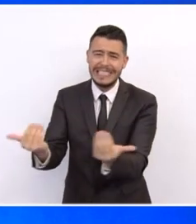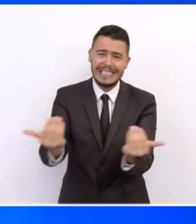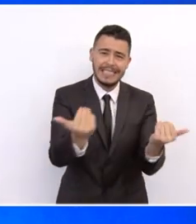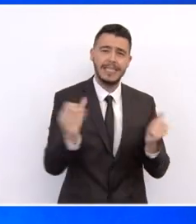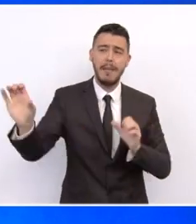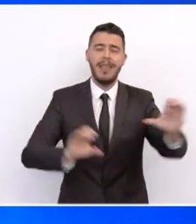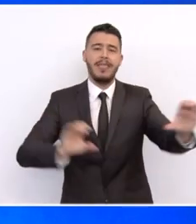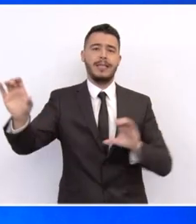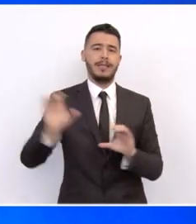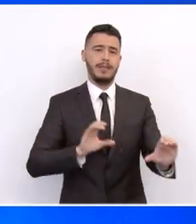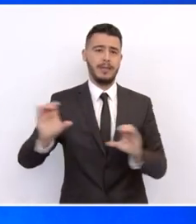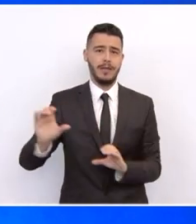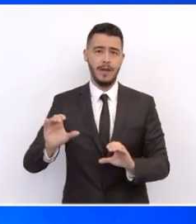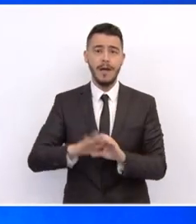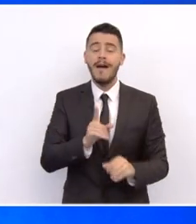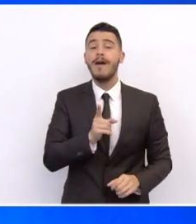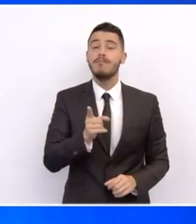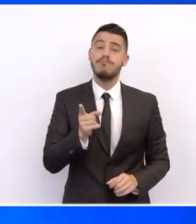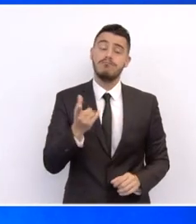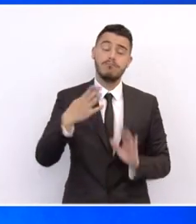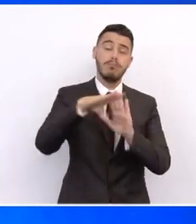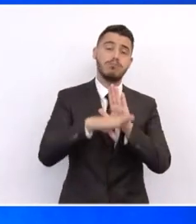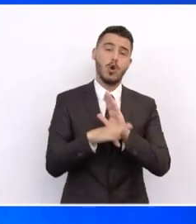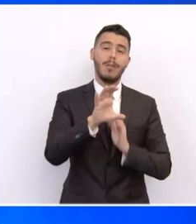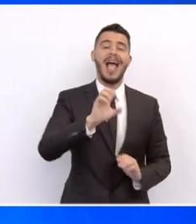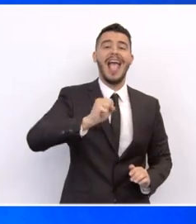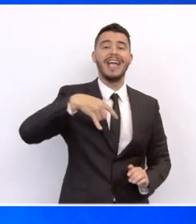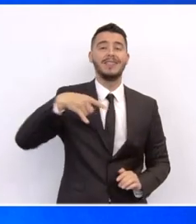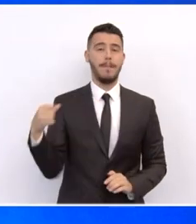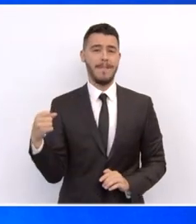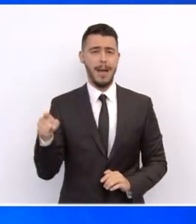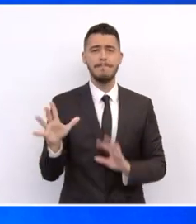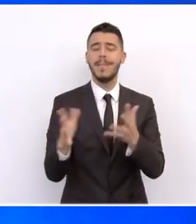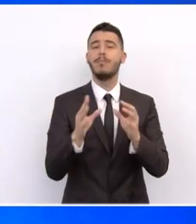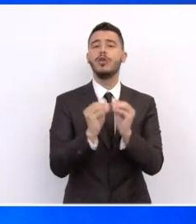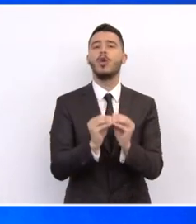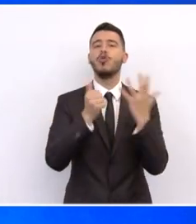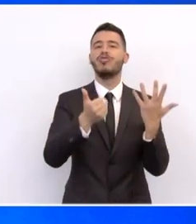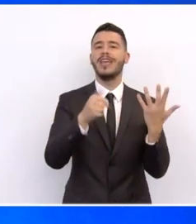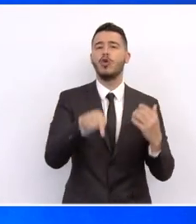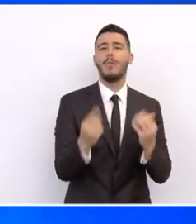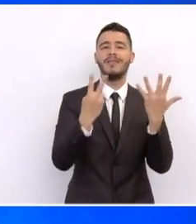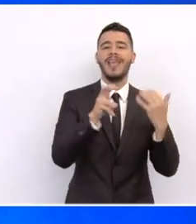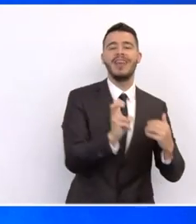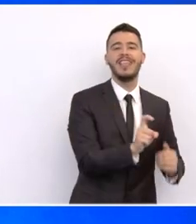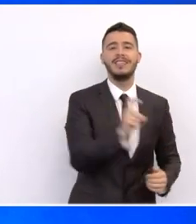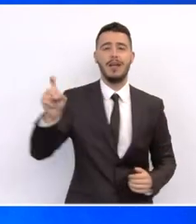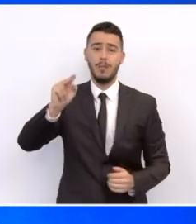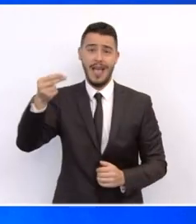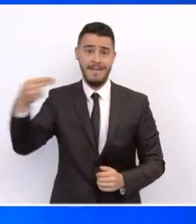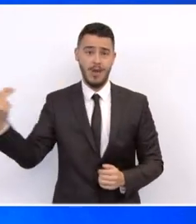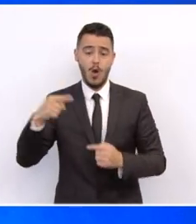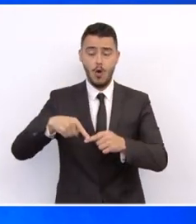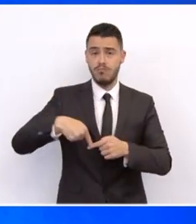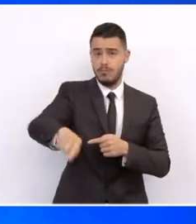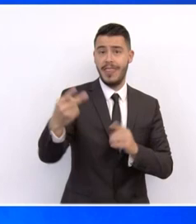κοινότητα και η χώρα μας. Το νέο ΕΣΠΑ είναι το κυρίωτερο από αυτά, συνολικού προϋπολογισμού, περίπου 26,7 δισεκατομμύρια ευρώ για την επόμενη προγραμματική